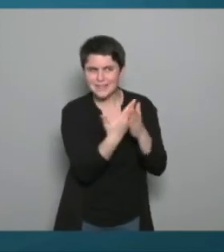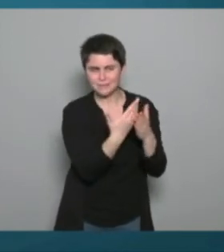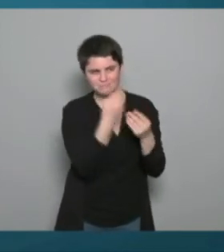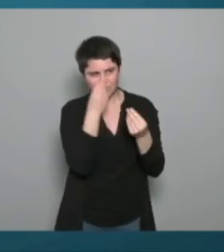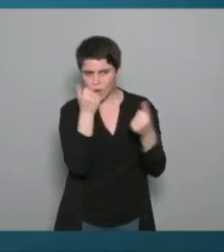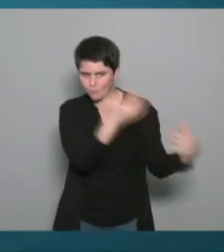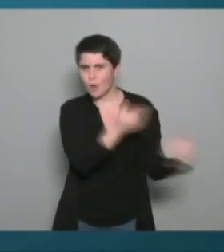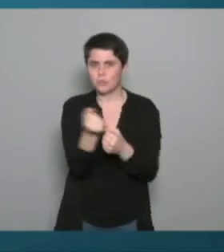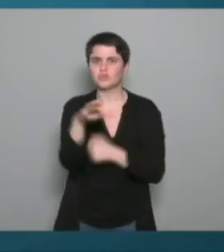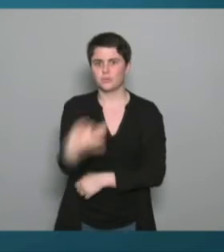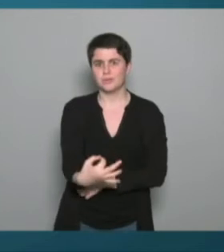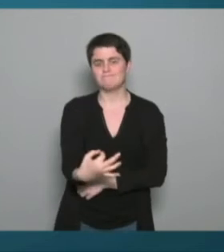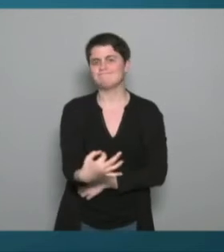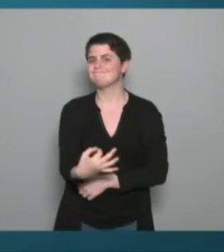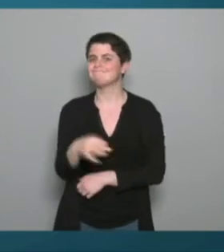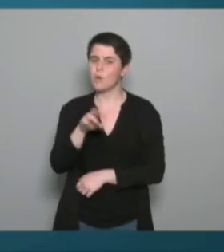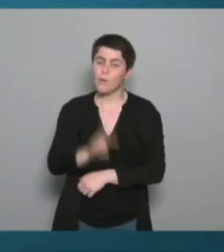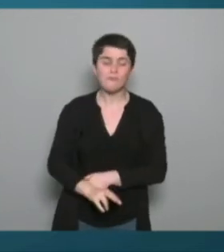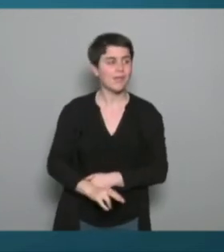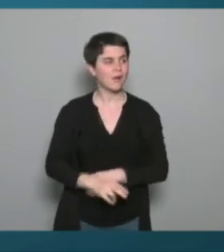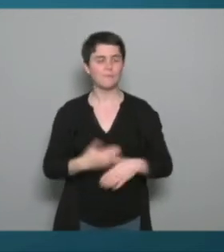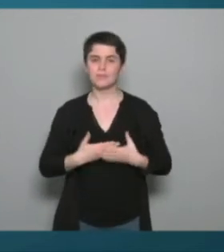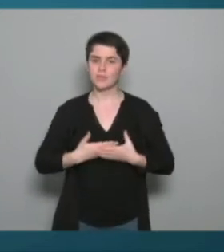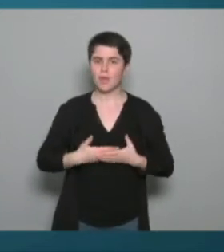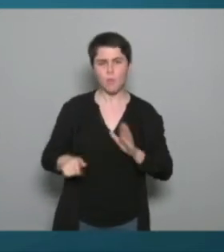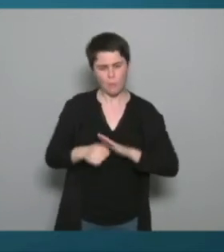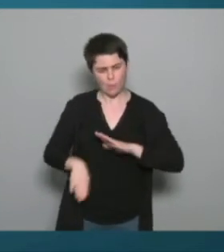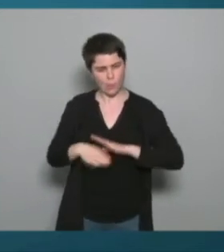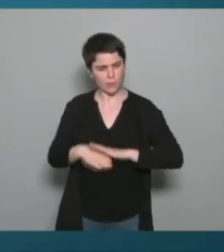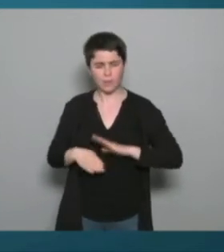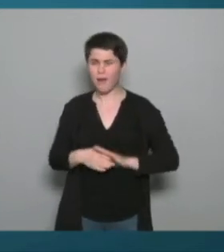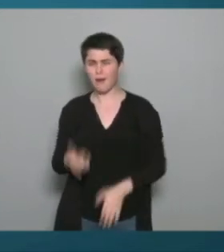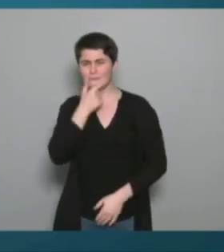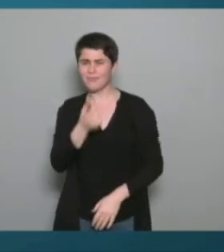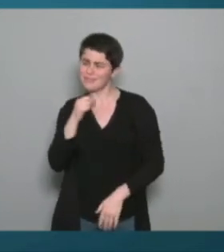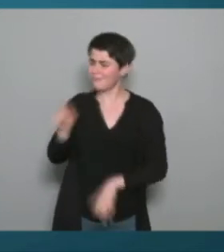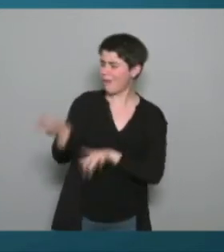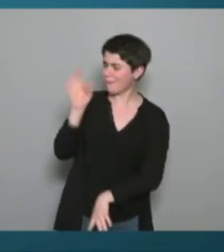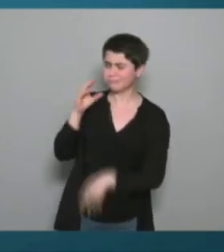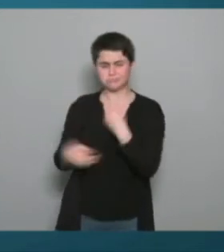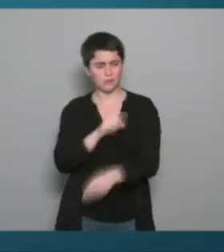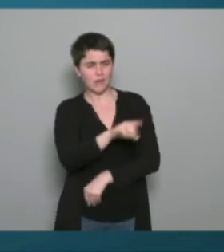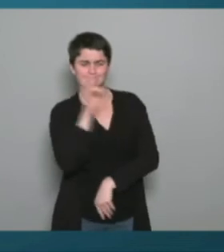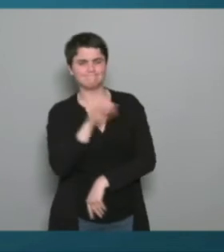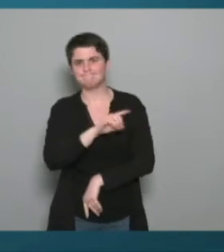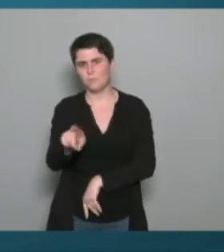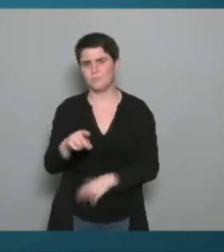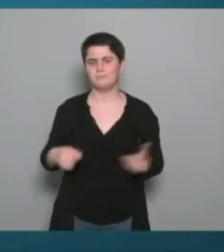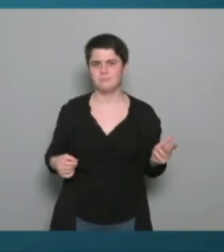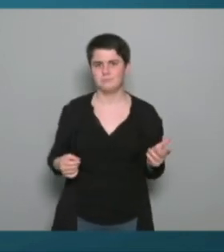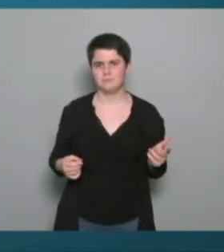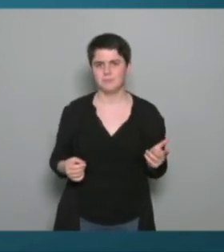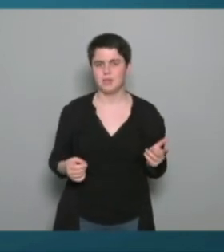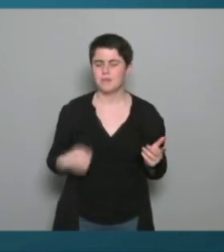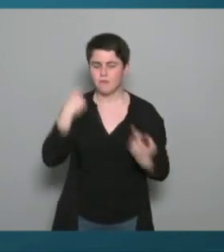'est pas aussi simple que ça au départ c'est vraiment moi je cherche à avoir une effectivement de l'expertise mais aussi de la cohérence et que les